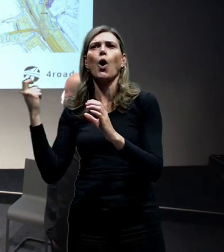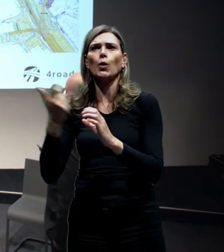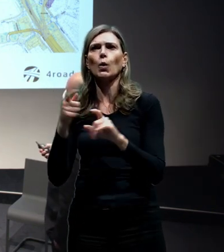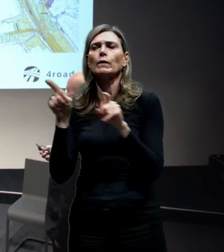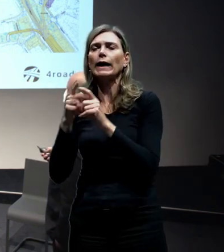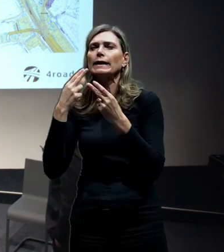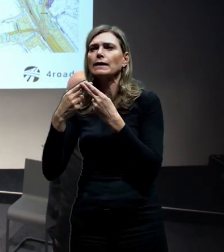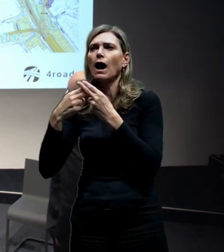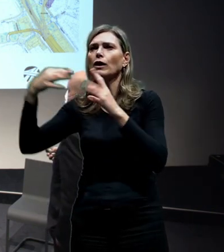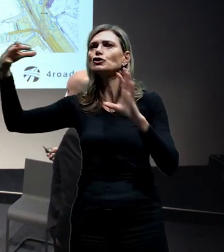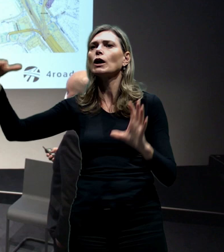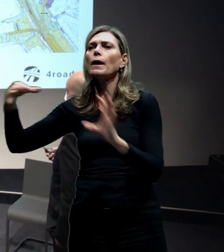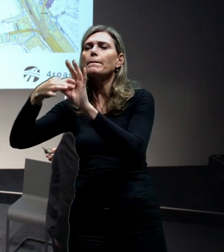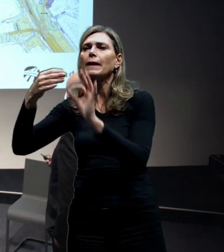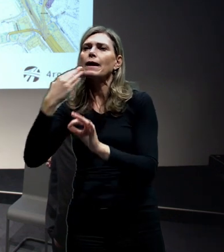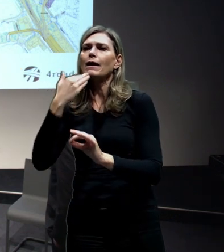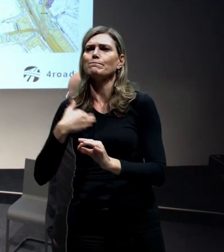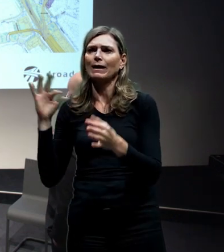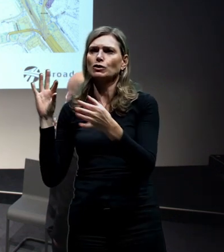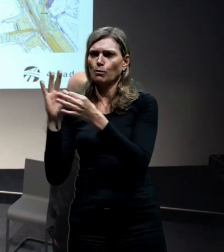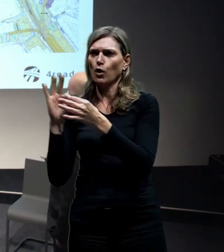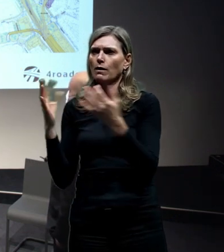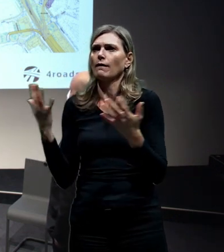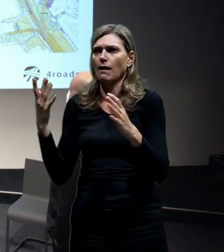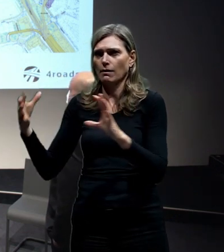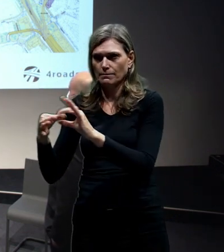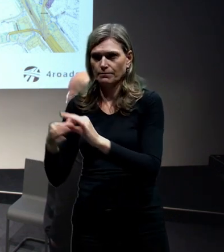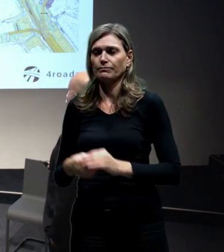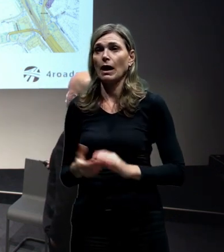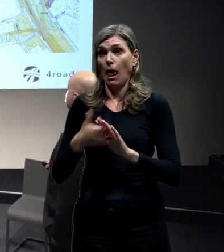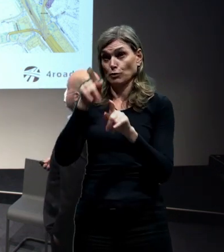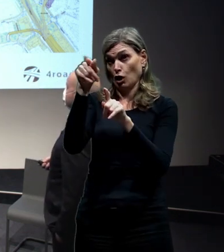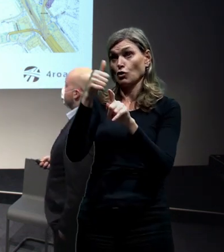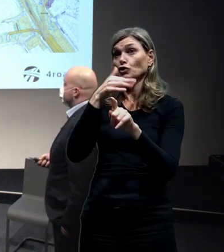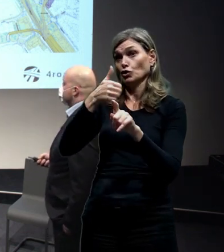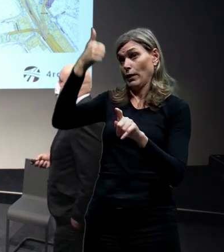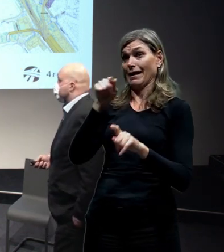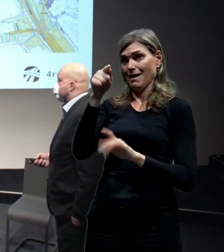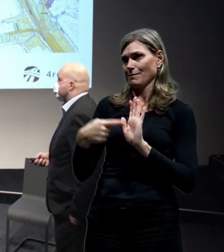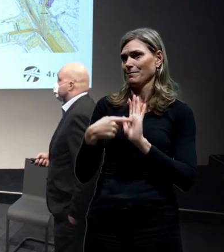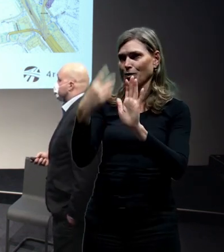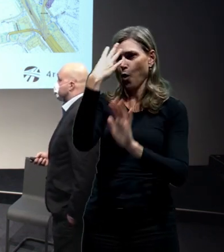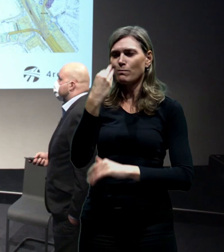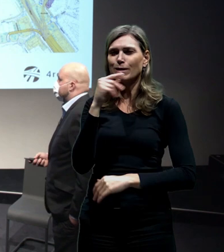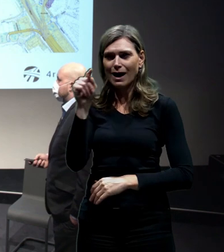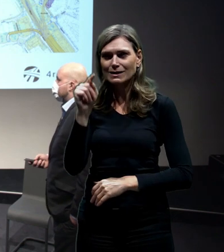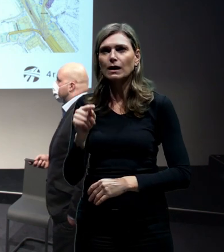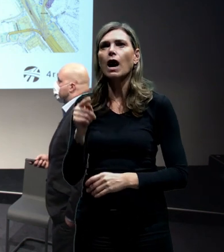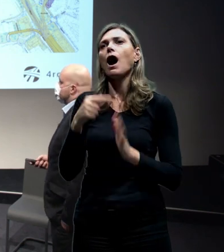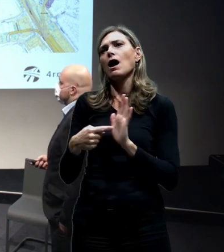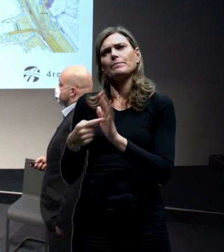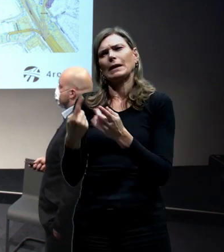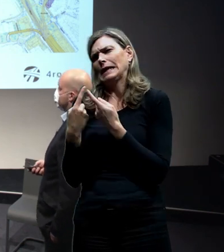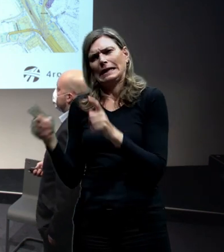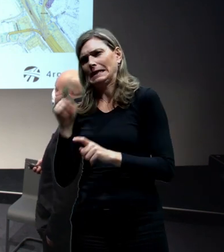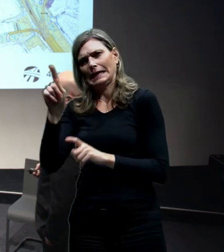přichází libeňská spojka. Tohle je například varianta jedna, kde to řešení je trochu jiná než